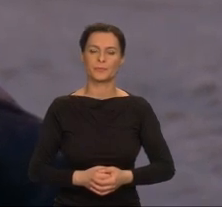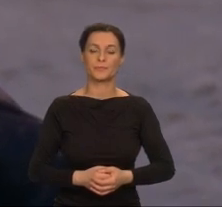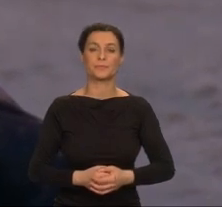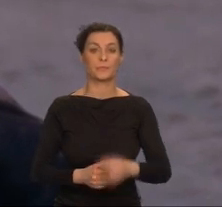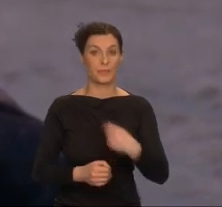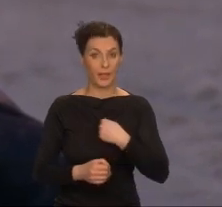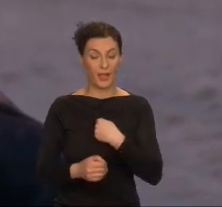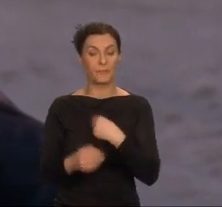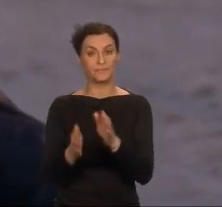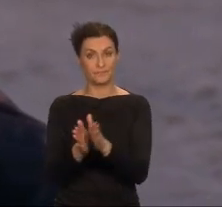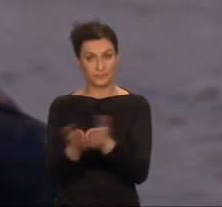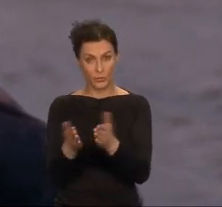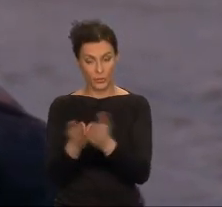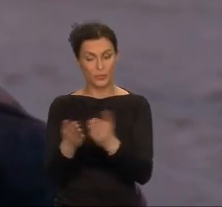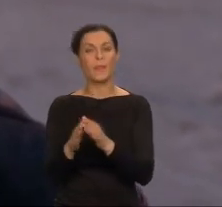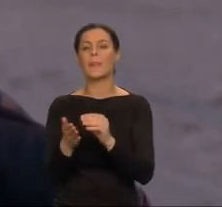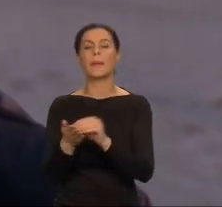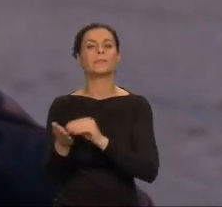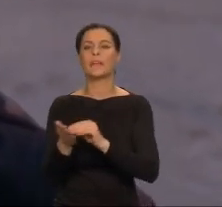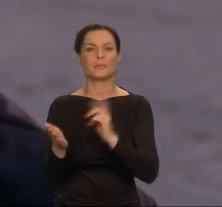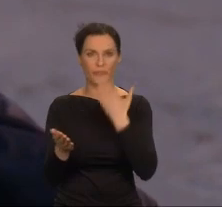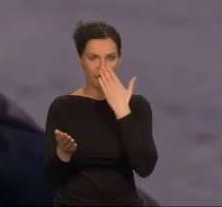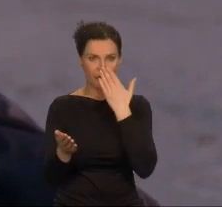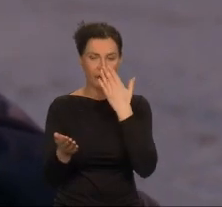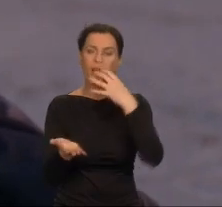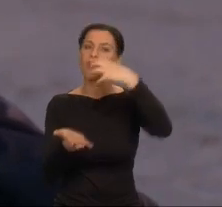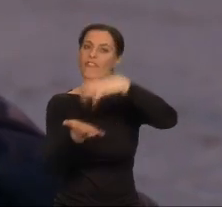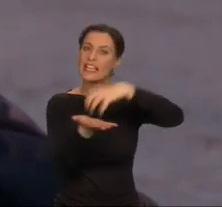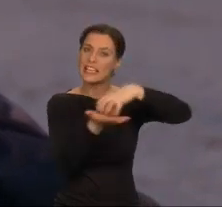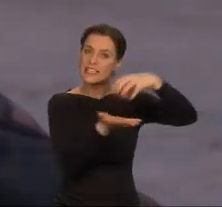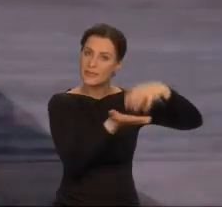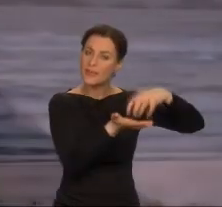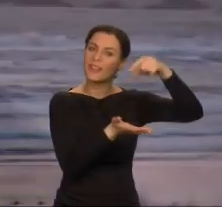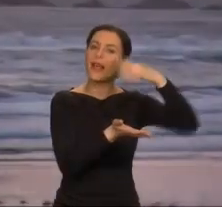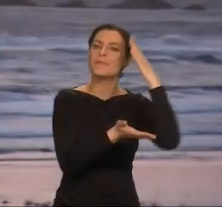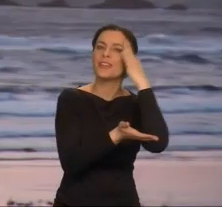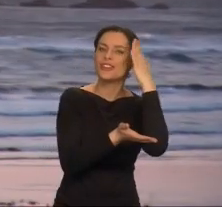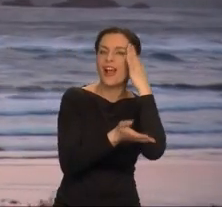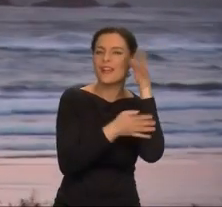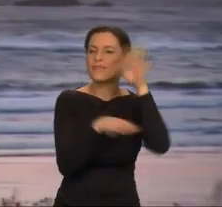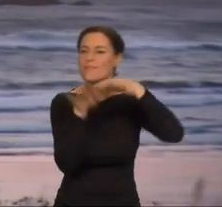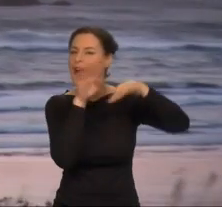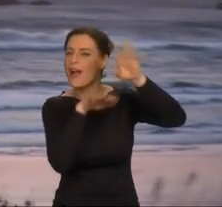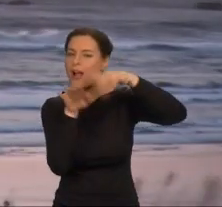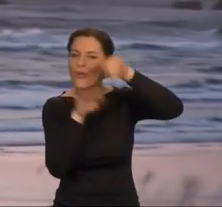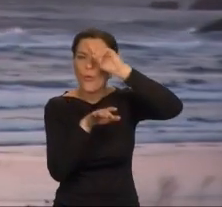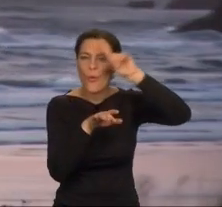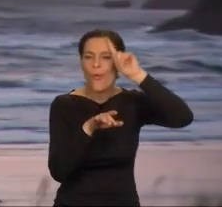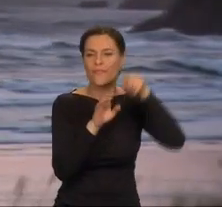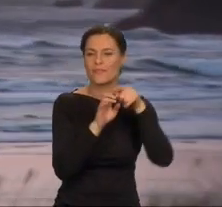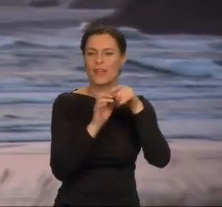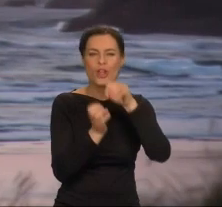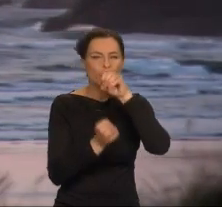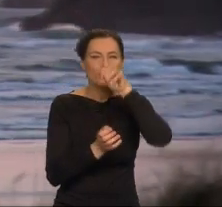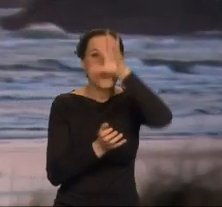Napisałam kilka opowiadań o wyspach zamieszkanych przez magów i smoki. W roku 1968